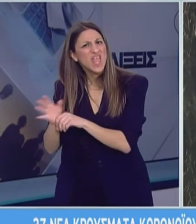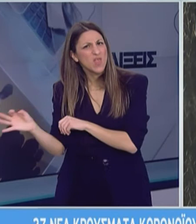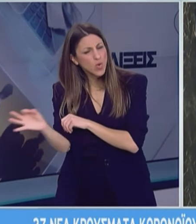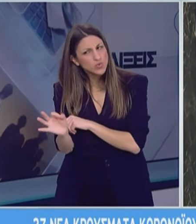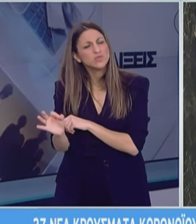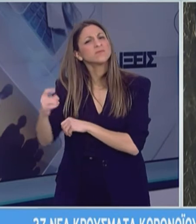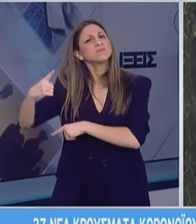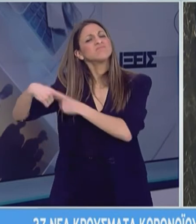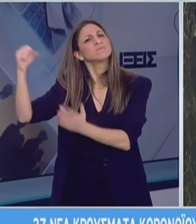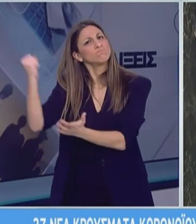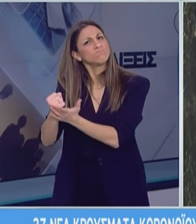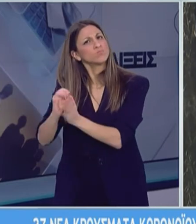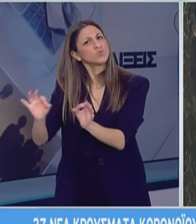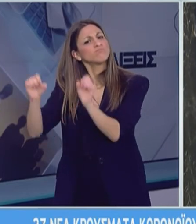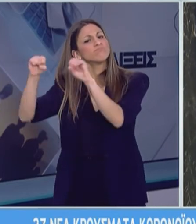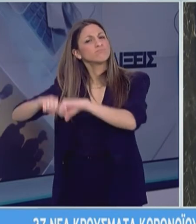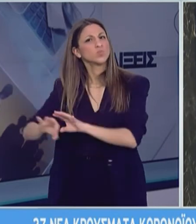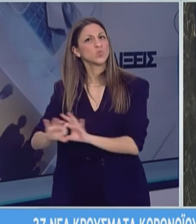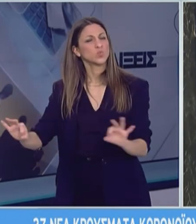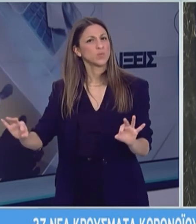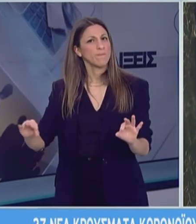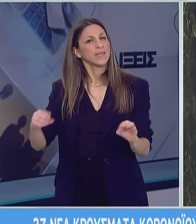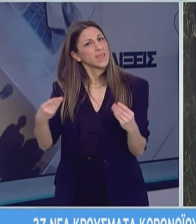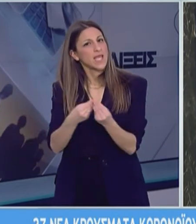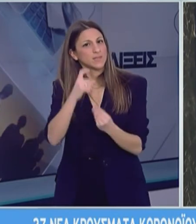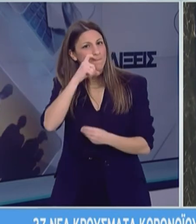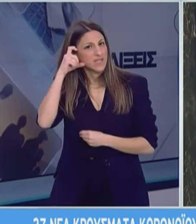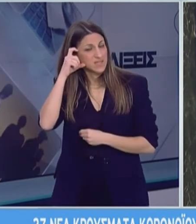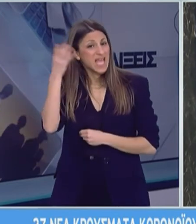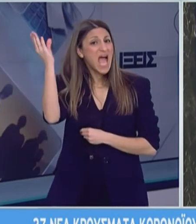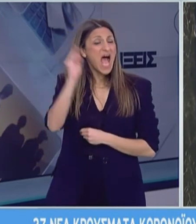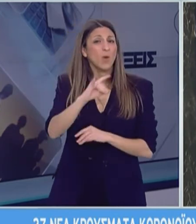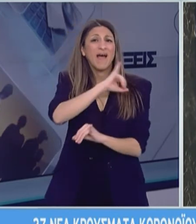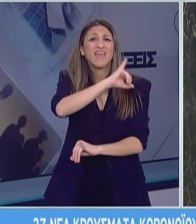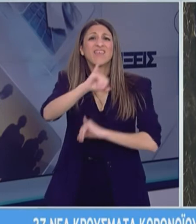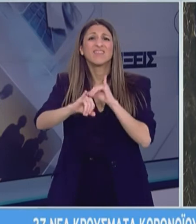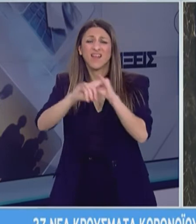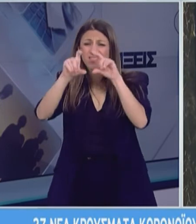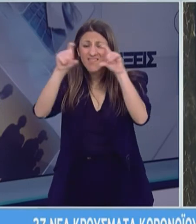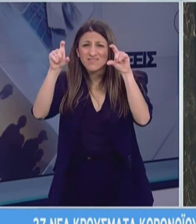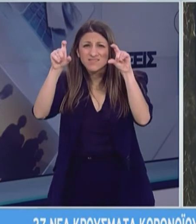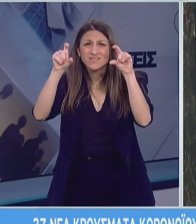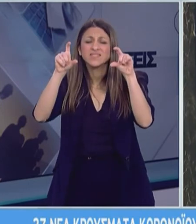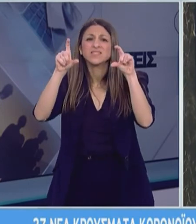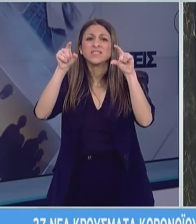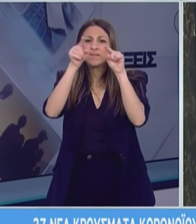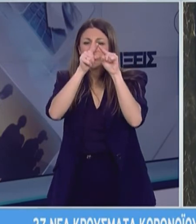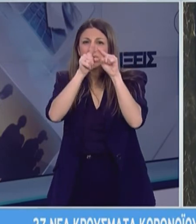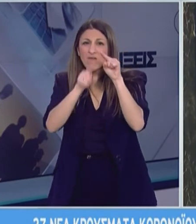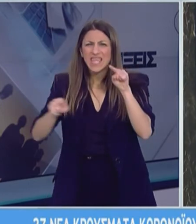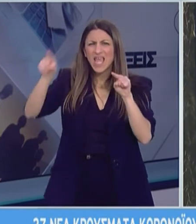ότι σε ό,τι αφορά ανάρτηση στο διαδίκτυο φωτογραφίας με κυκλωμένο έναν αριθμό κουτιού